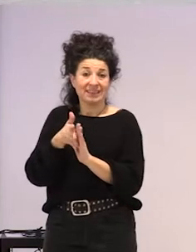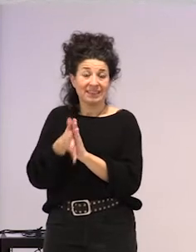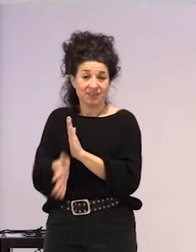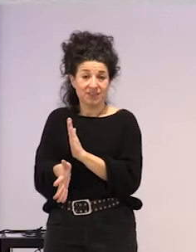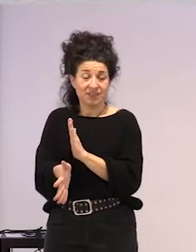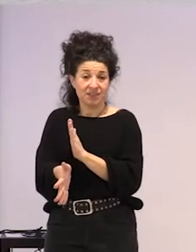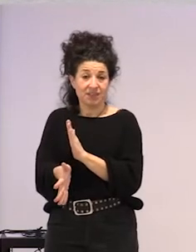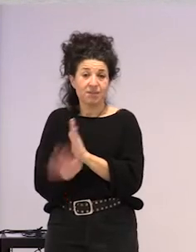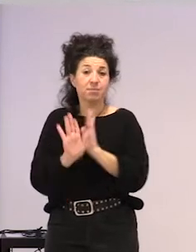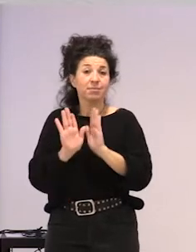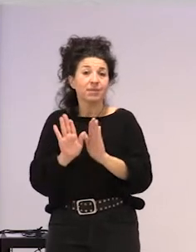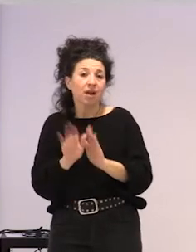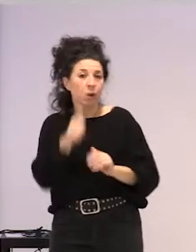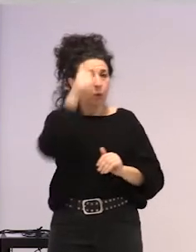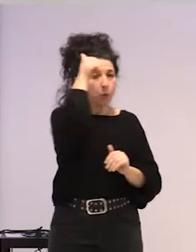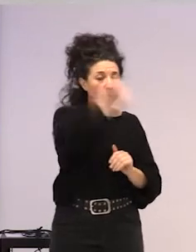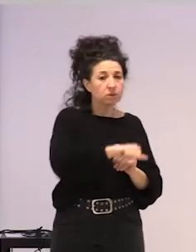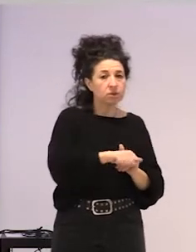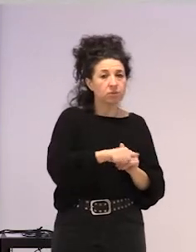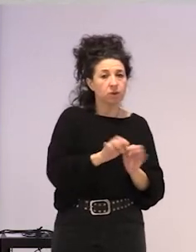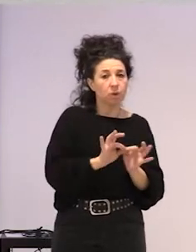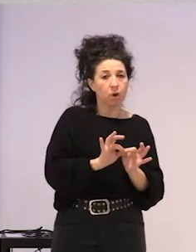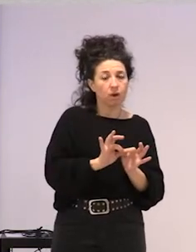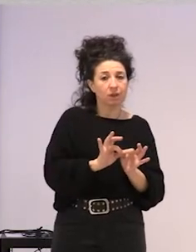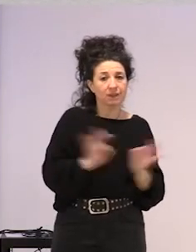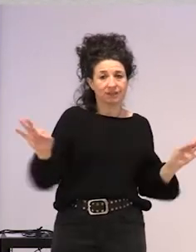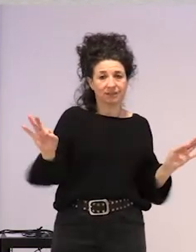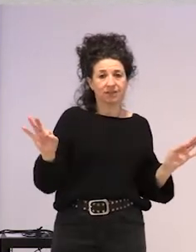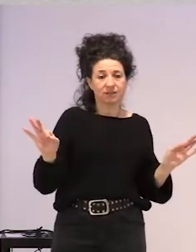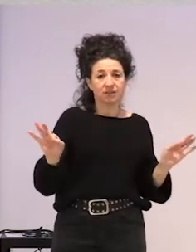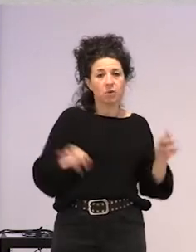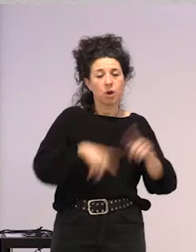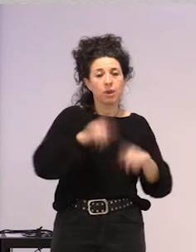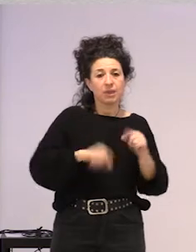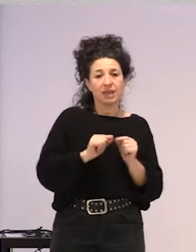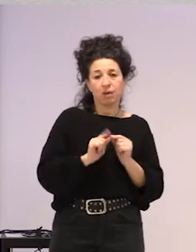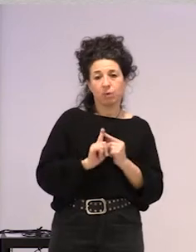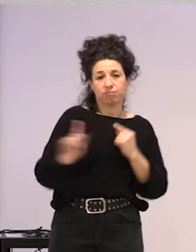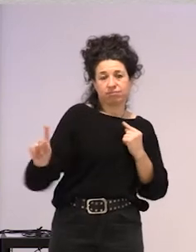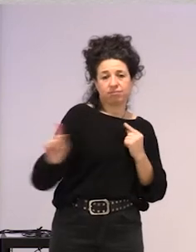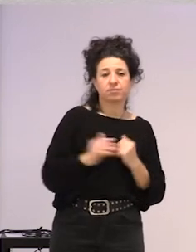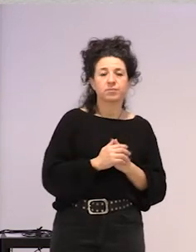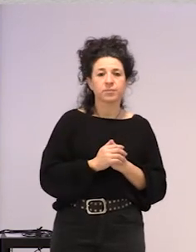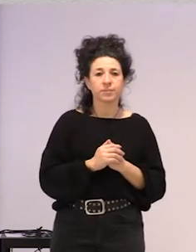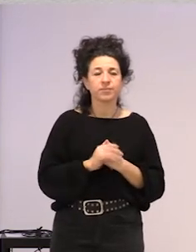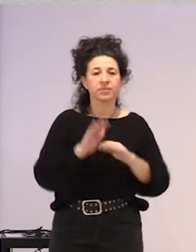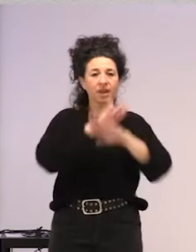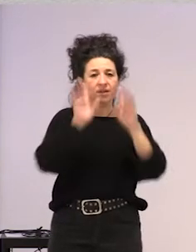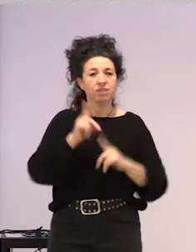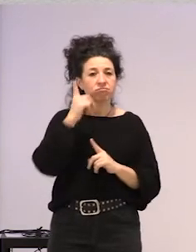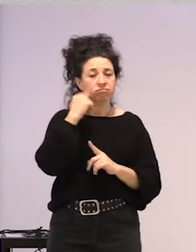eta aldiz, maskulinitatea, horrekiko hartzen dugun distantziaren, distantziamenduaren arabera, ez? Tradizionalki, ba,